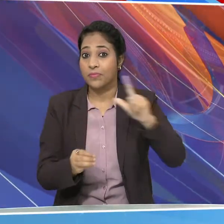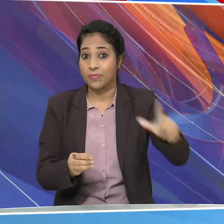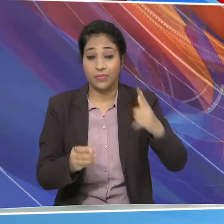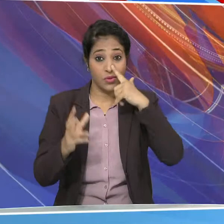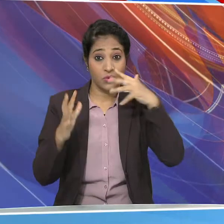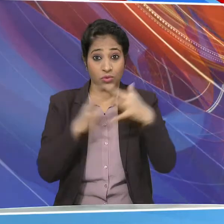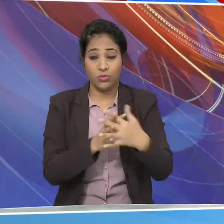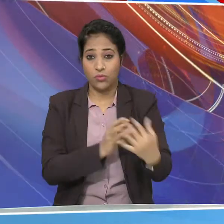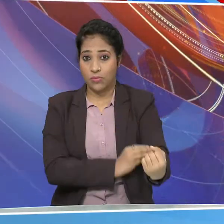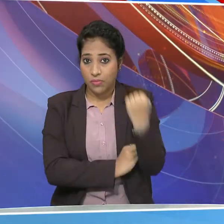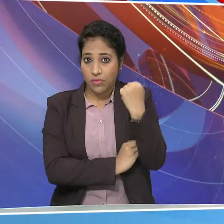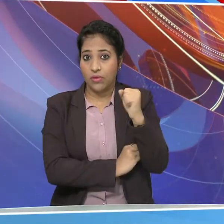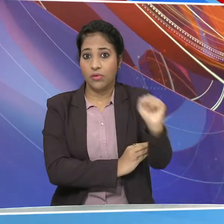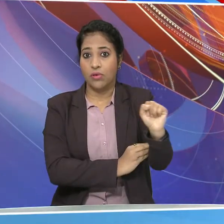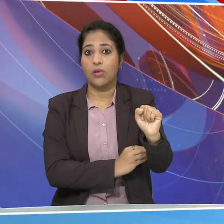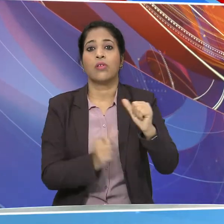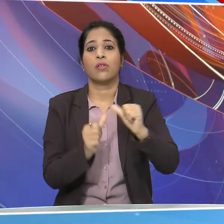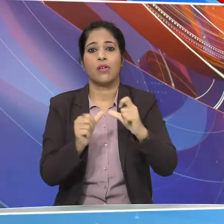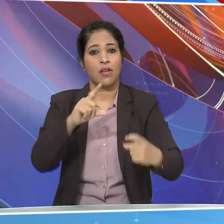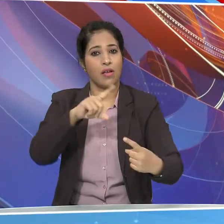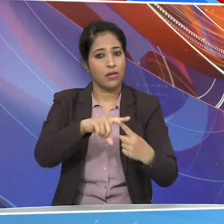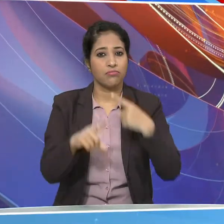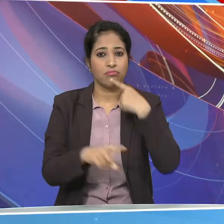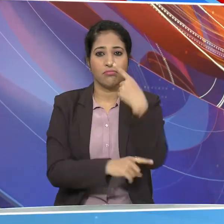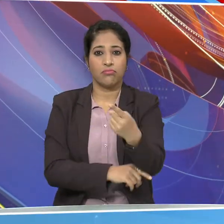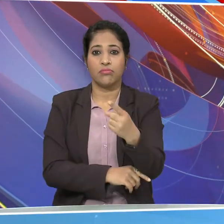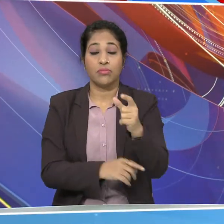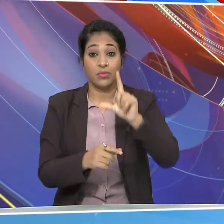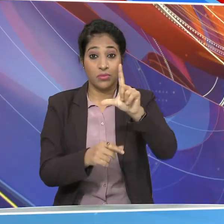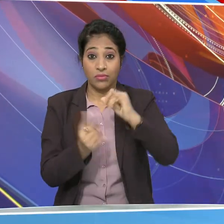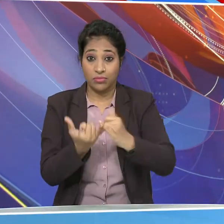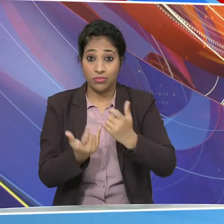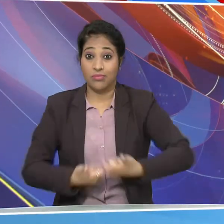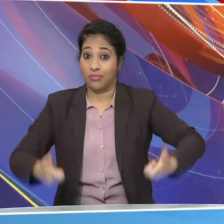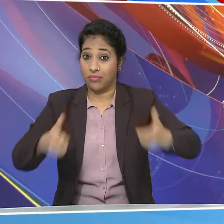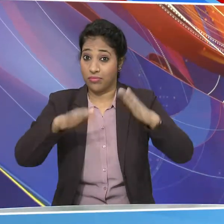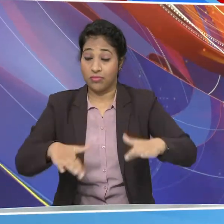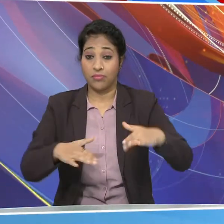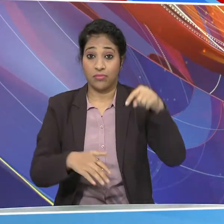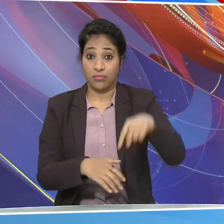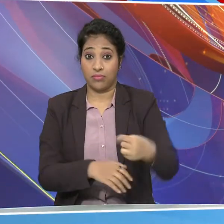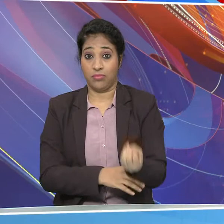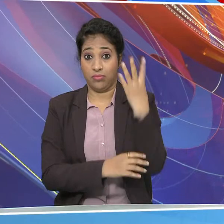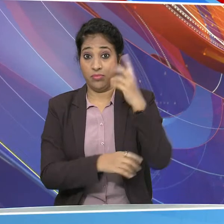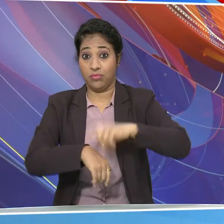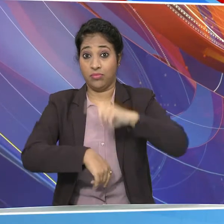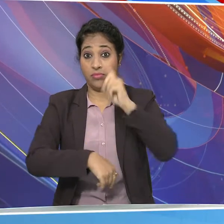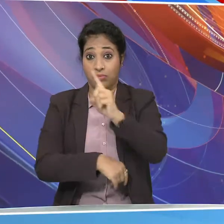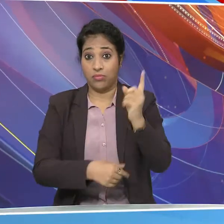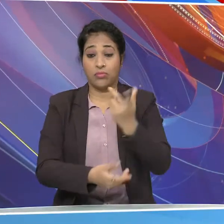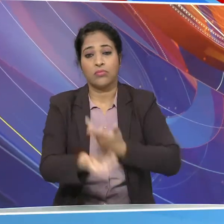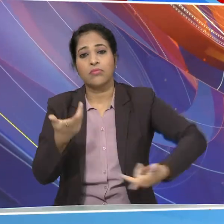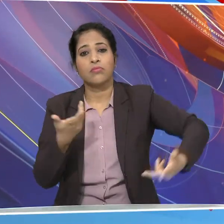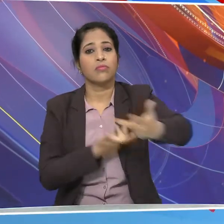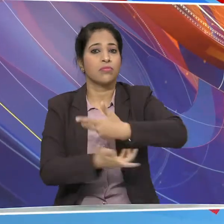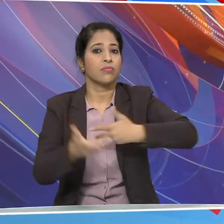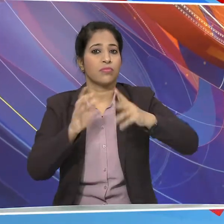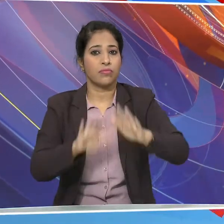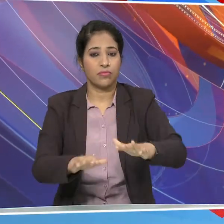शक्ती वंदन अधिनियम कहा जाएगा लोकसभा में इस बिल पर आज सुभा 11 बजे से चर्चा होगी